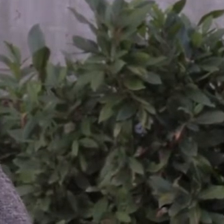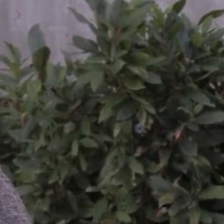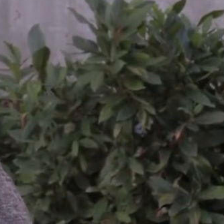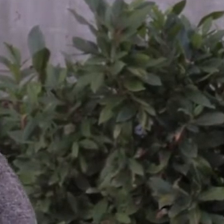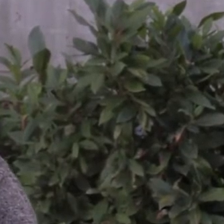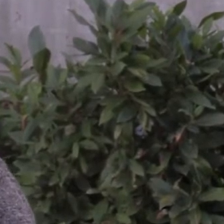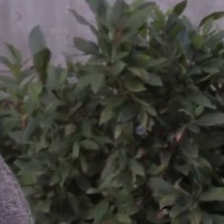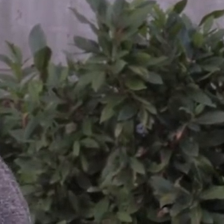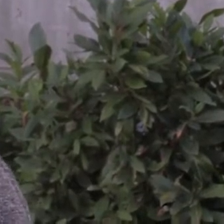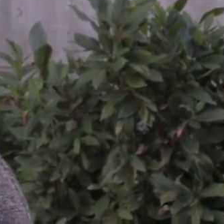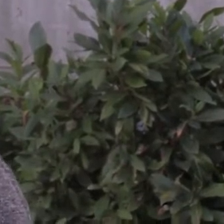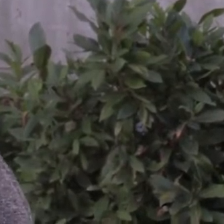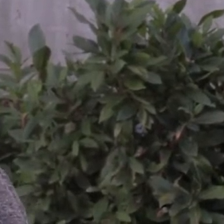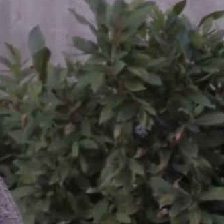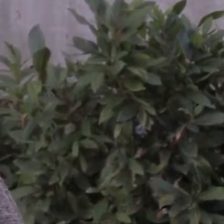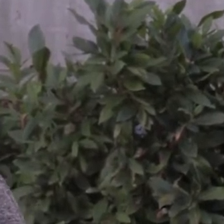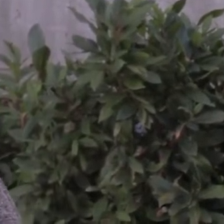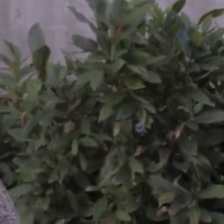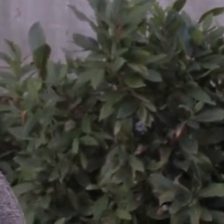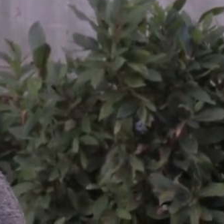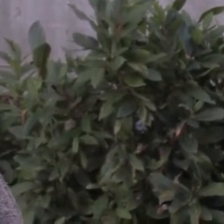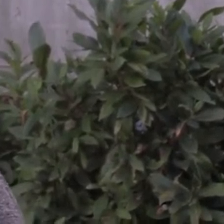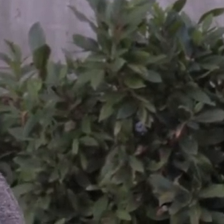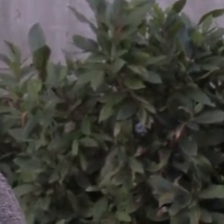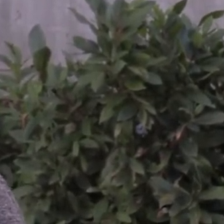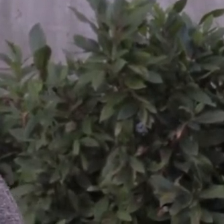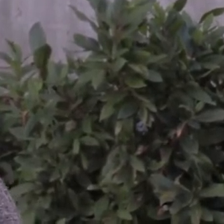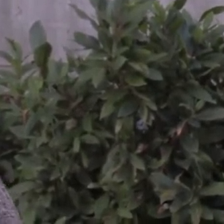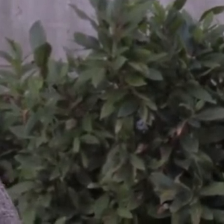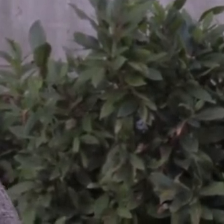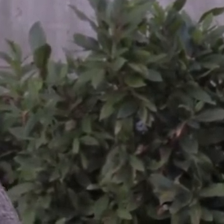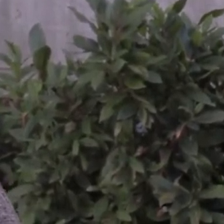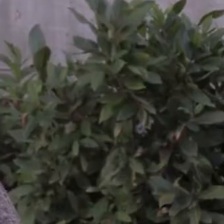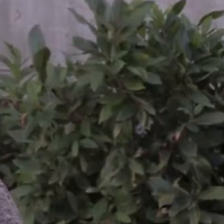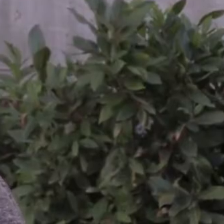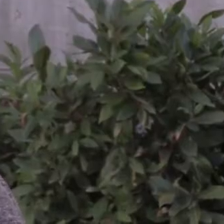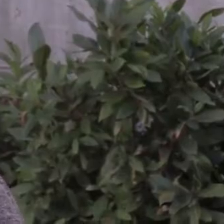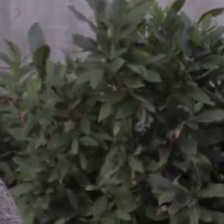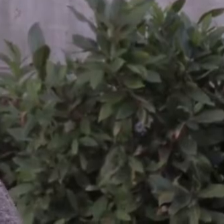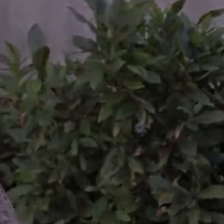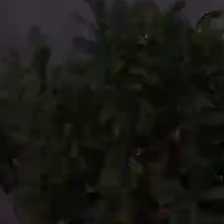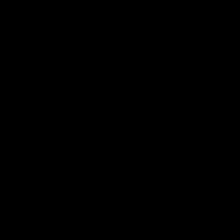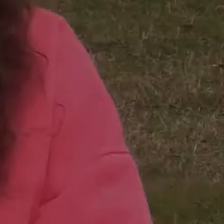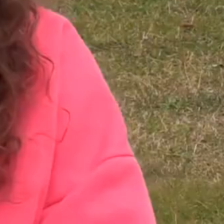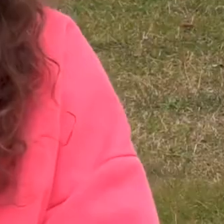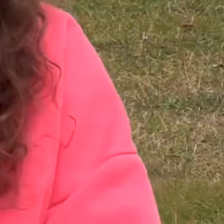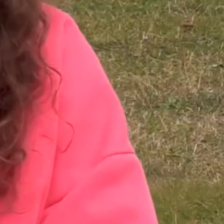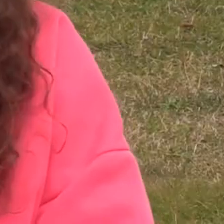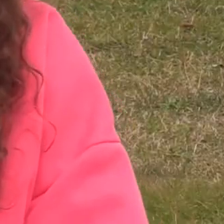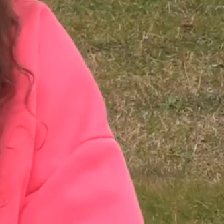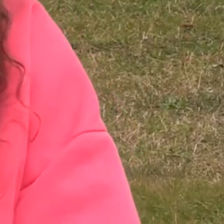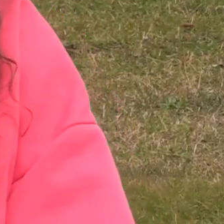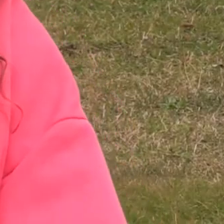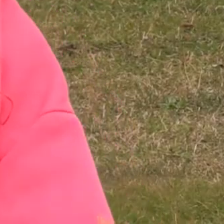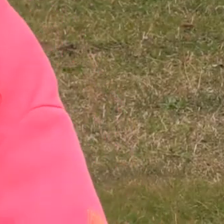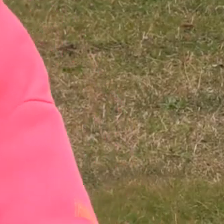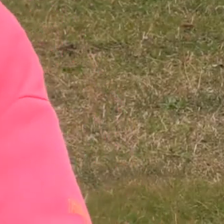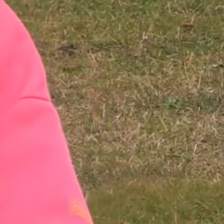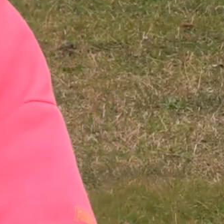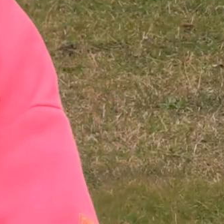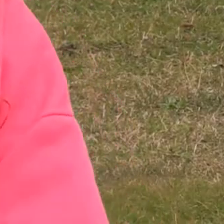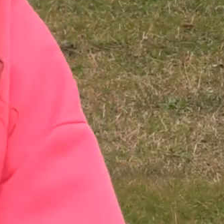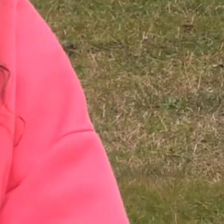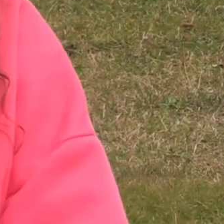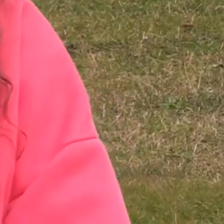clar, no és un adjectiu, però diria activisme, activisme acadèmic, activisme en la ciència. Simplemente, pues eso,